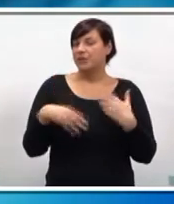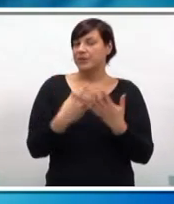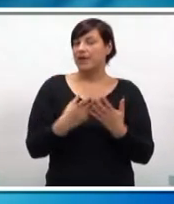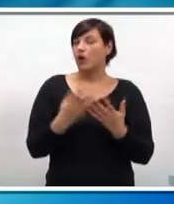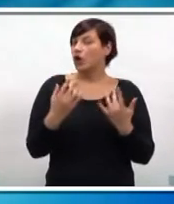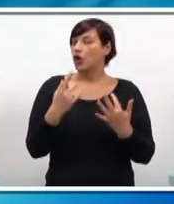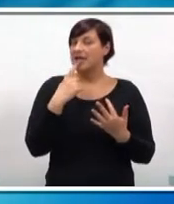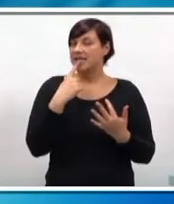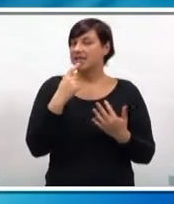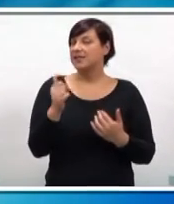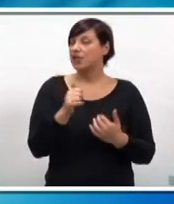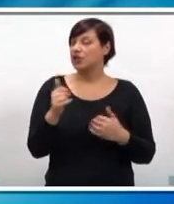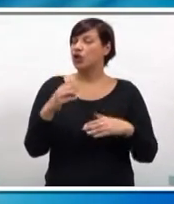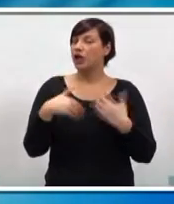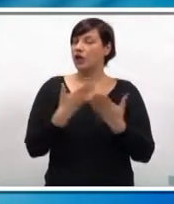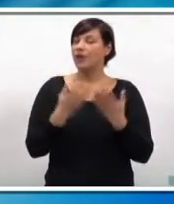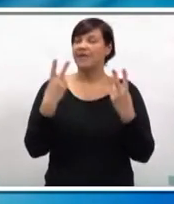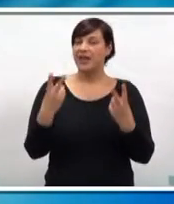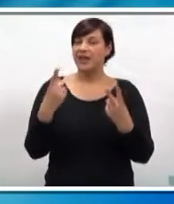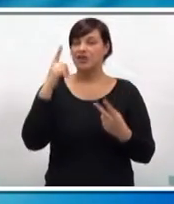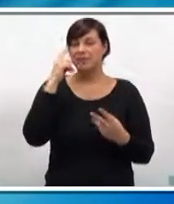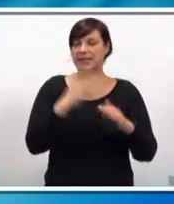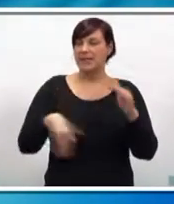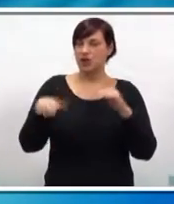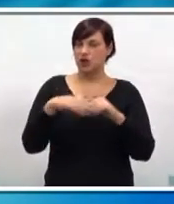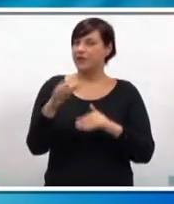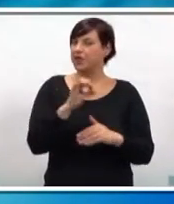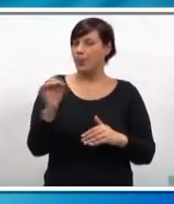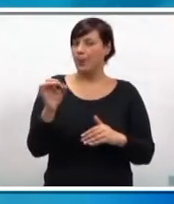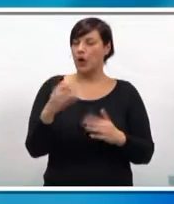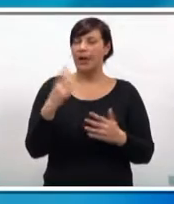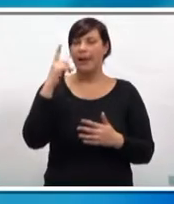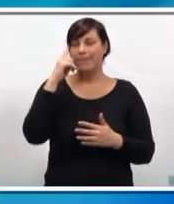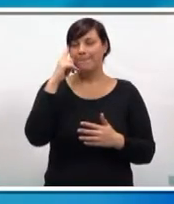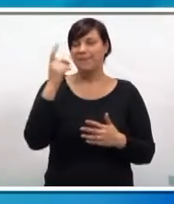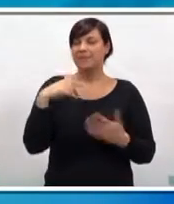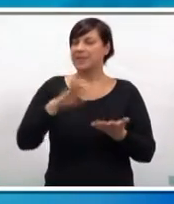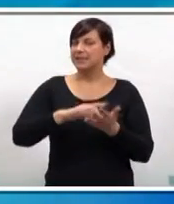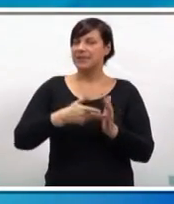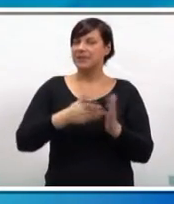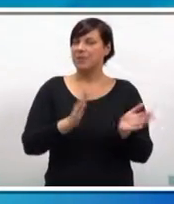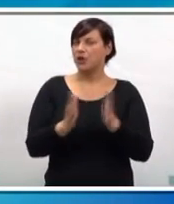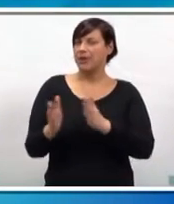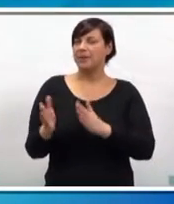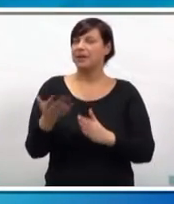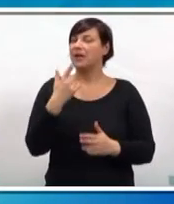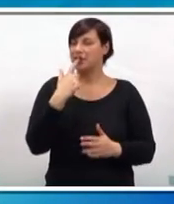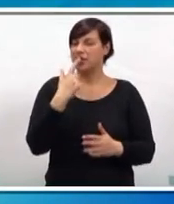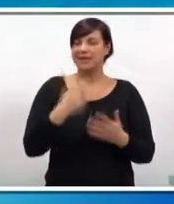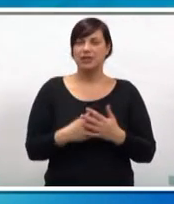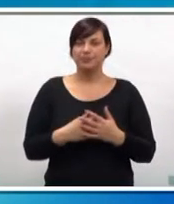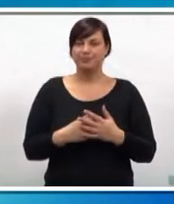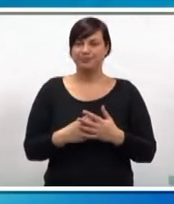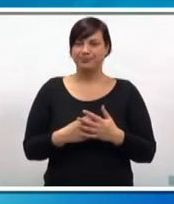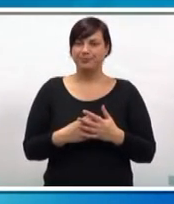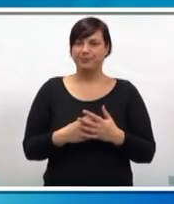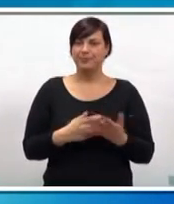koliko jezika znaš da toliko vrijediš, tako da mi se treba što više, to bolje. Mislim da bi se trebalo na svim modilima učiti što više jezika, ne samo